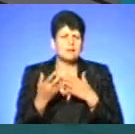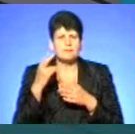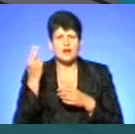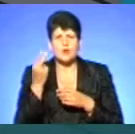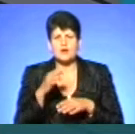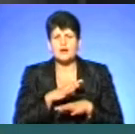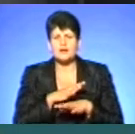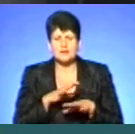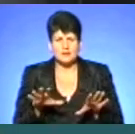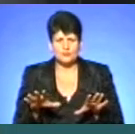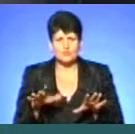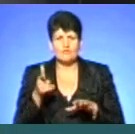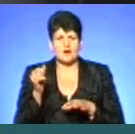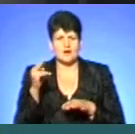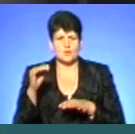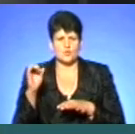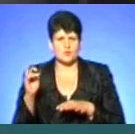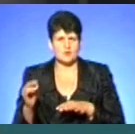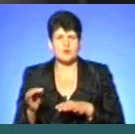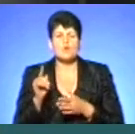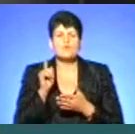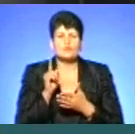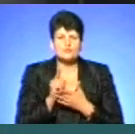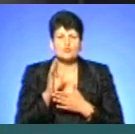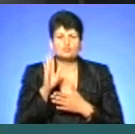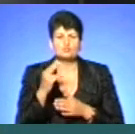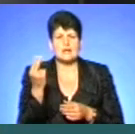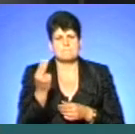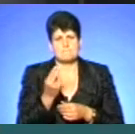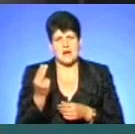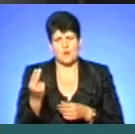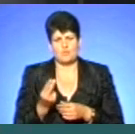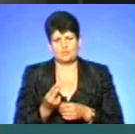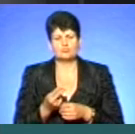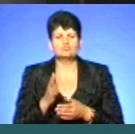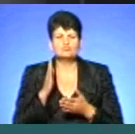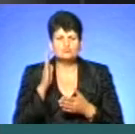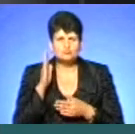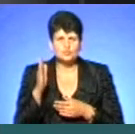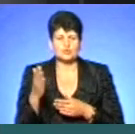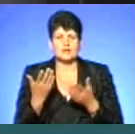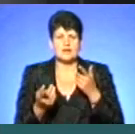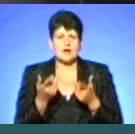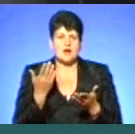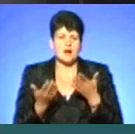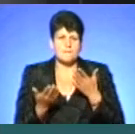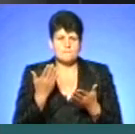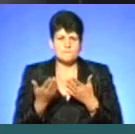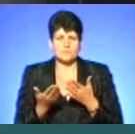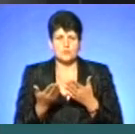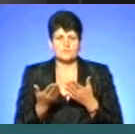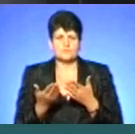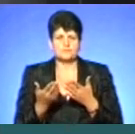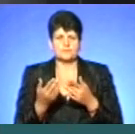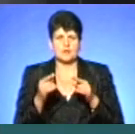яскраво виражений ромбовидний зексаг, або просто зексагоподібний рисунок.